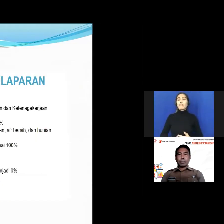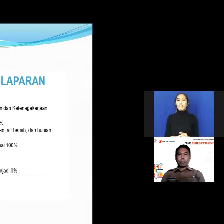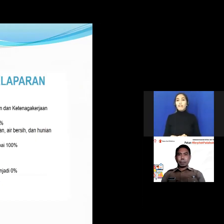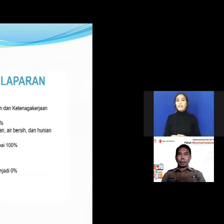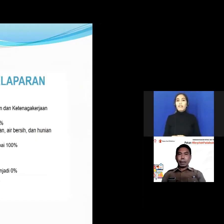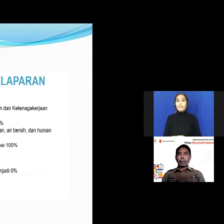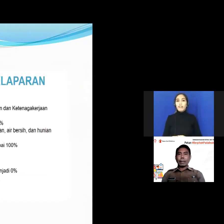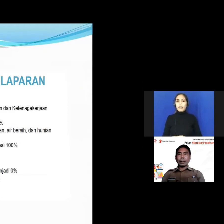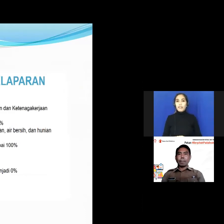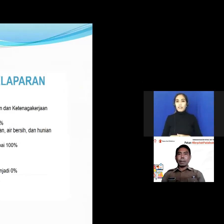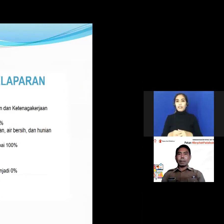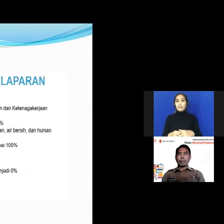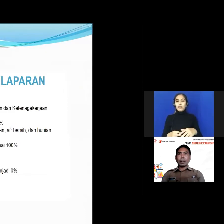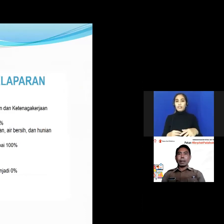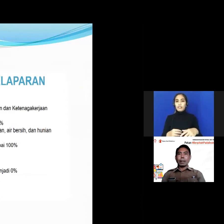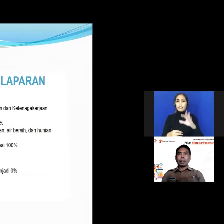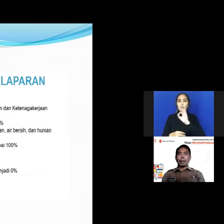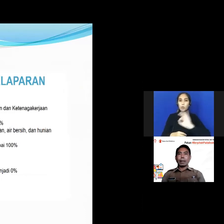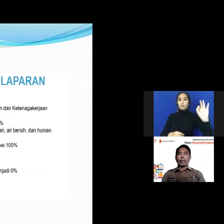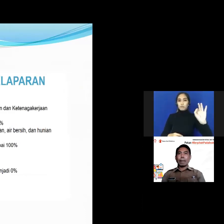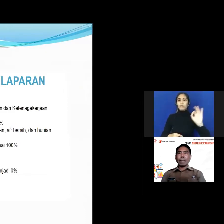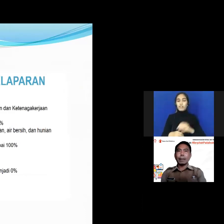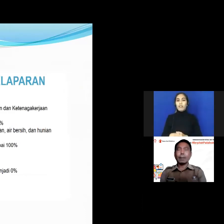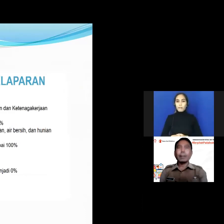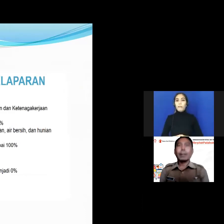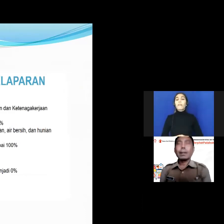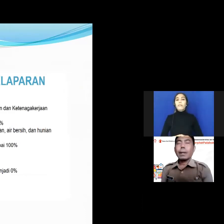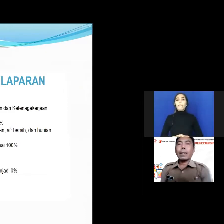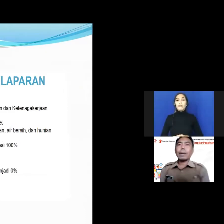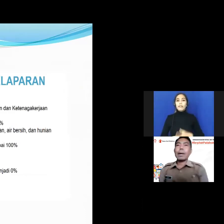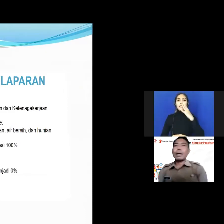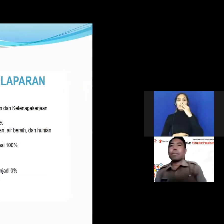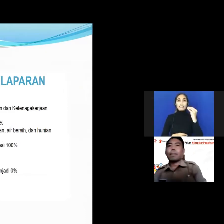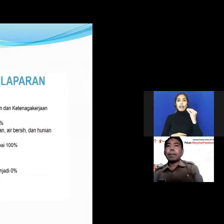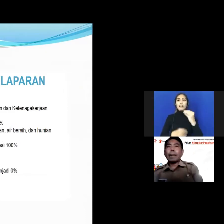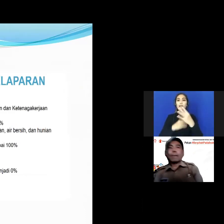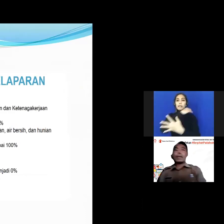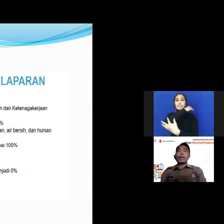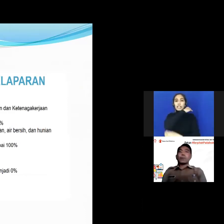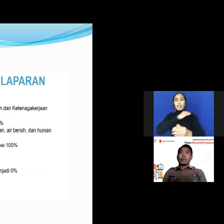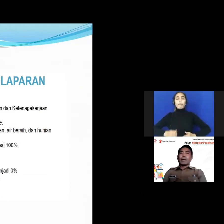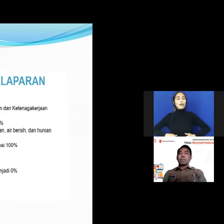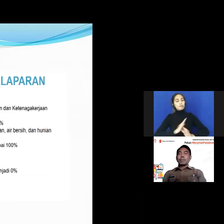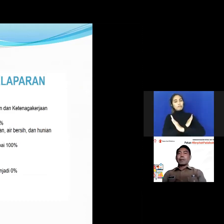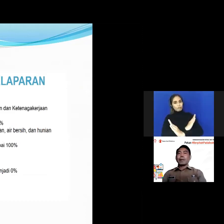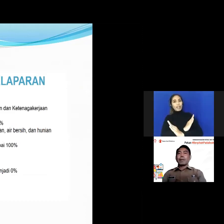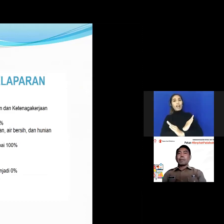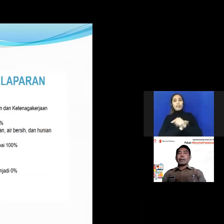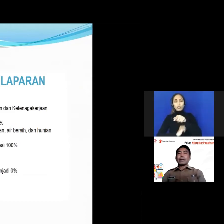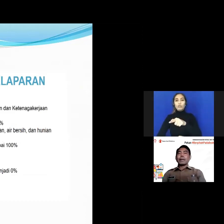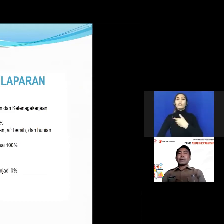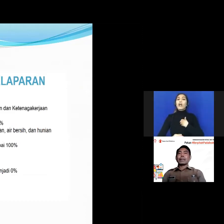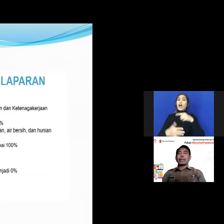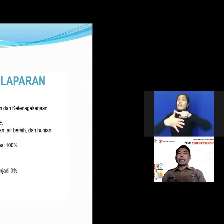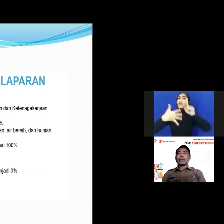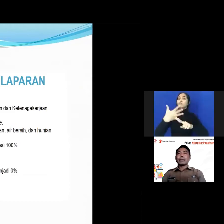ya ini desa tanpa kemiskinan dan kelaparan ada beberapa indikator yang memang